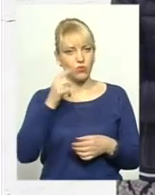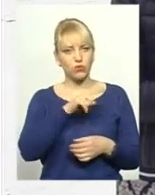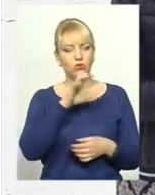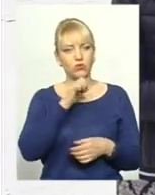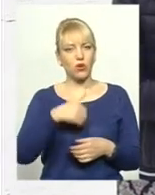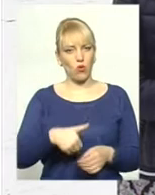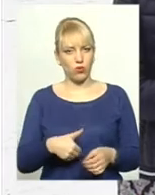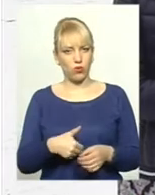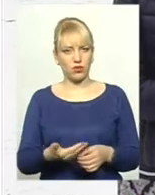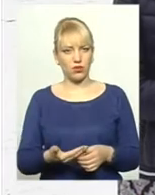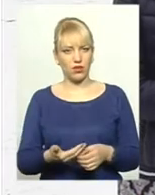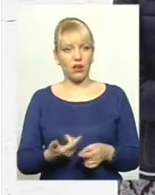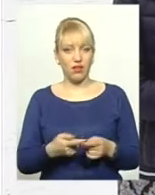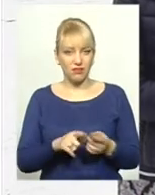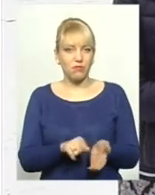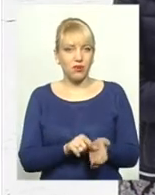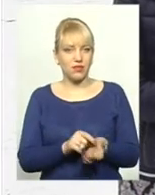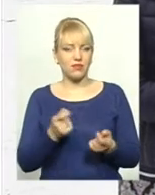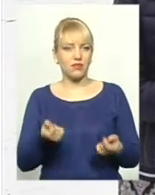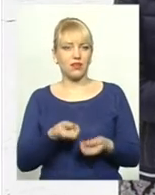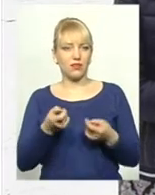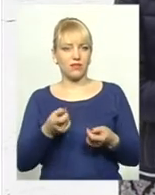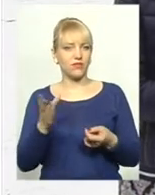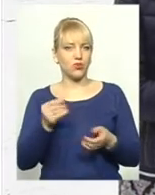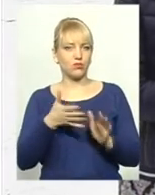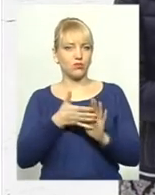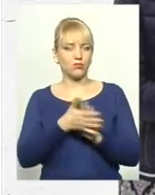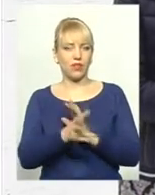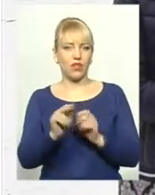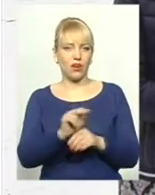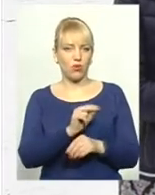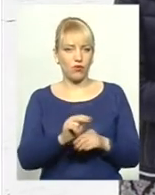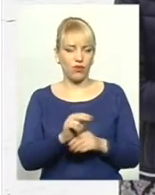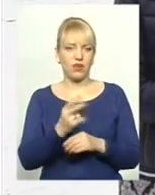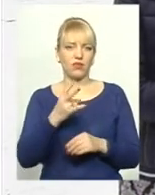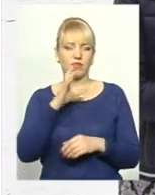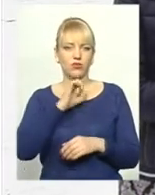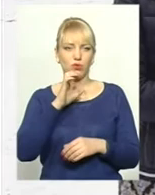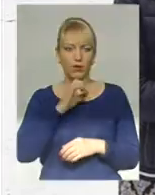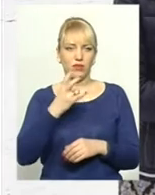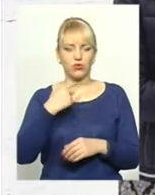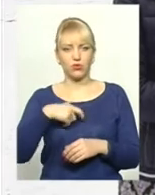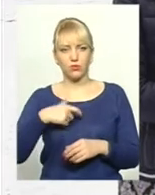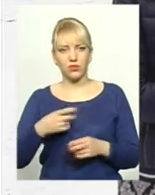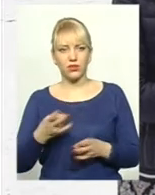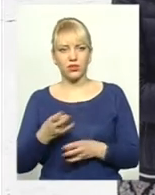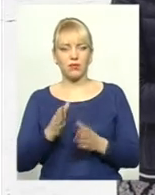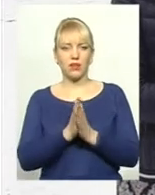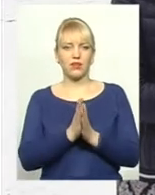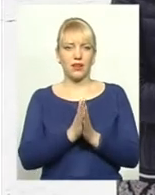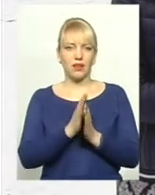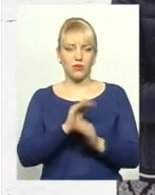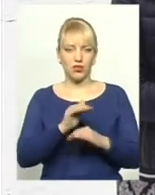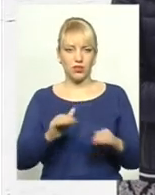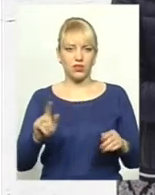Це сказати теж, пенсія, чути не вся виходить. на вуликування треба, і на собак треба, і собі треба. Дітей прошу, щоб мені